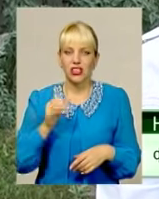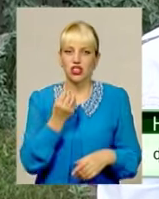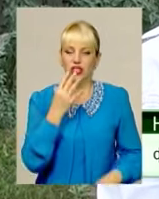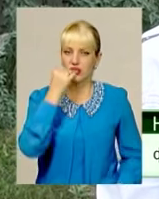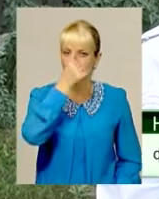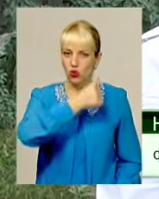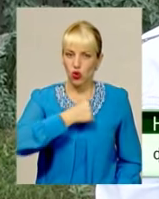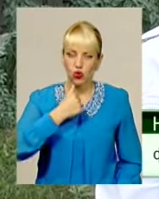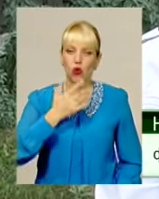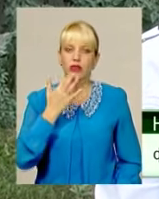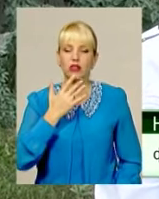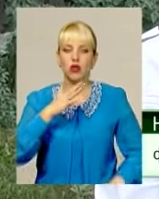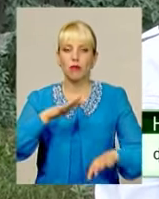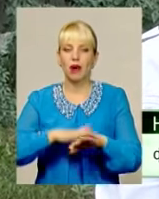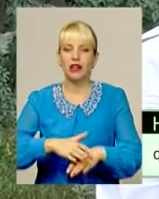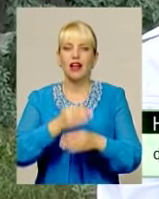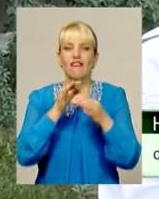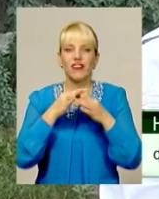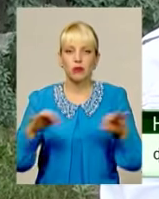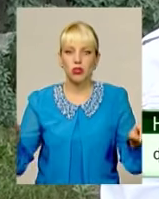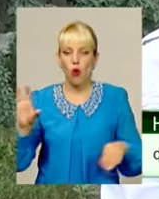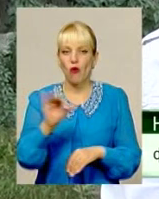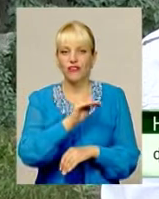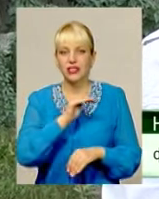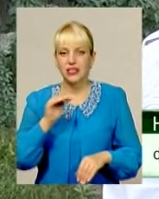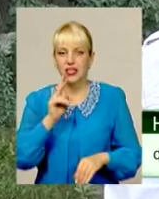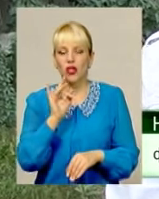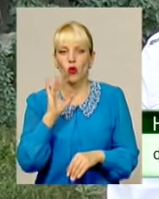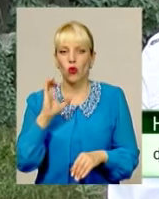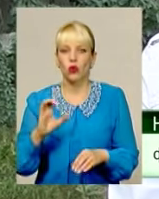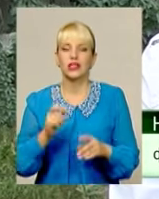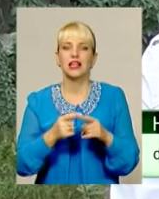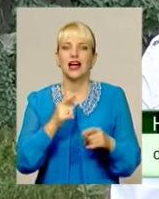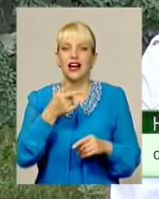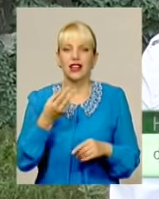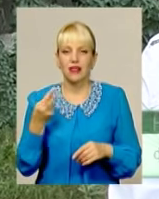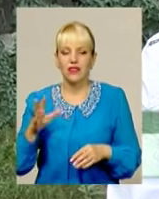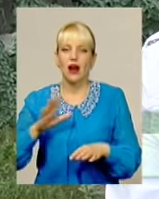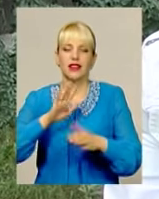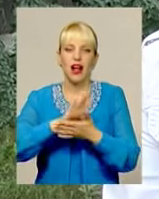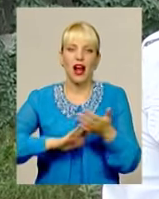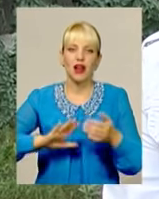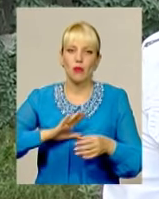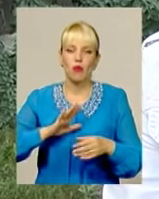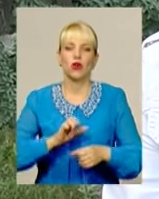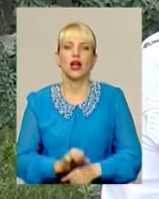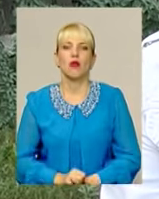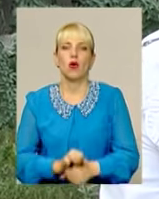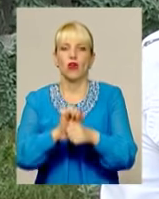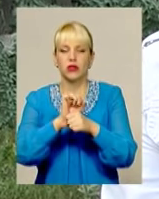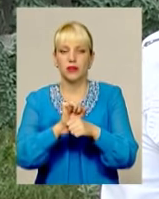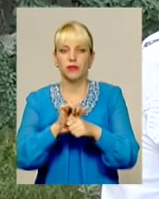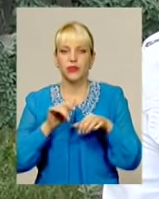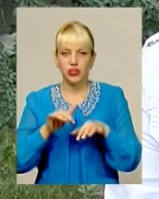банк відпустив офіційний курс гривні. Далі були революційні події, військова агресія у Криму.